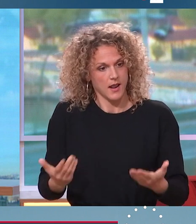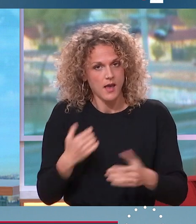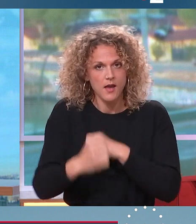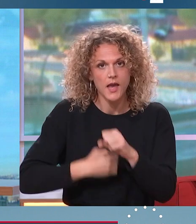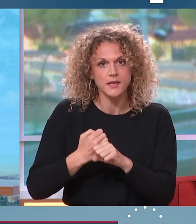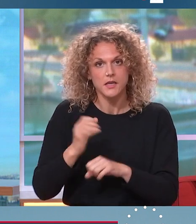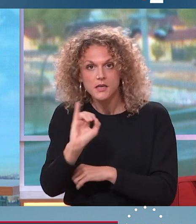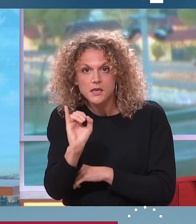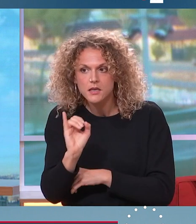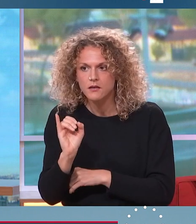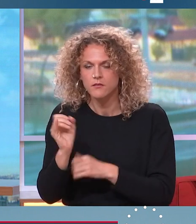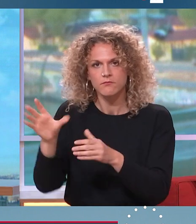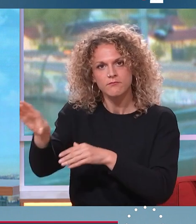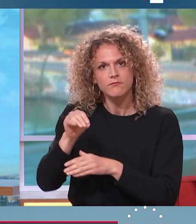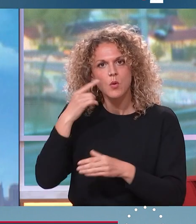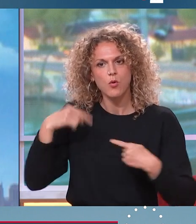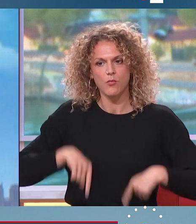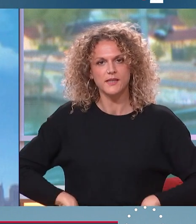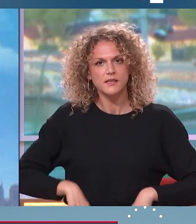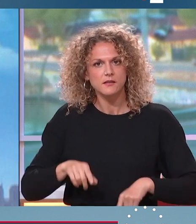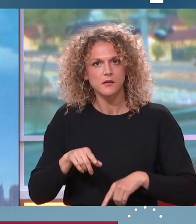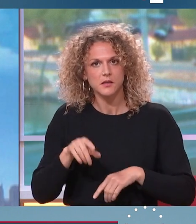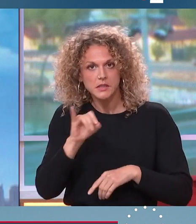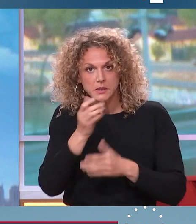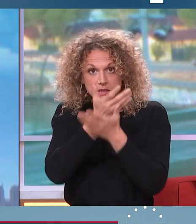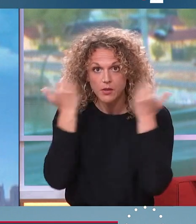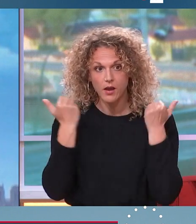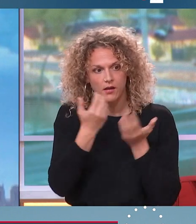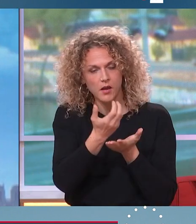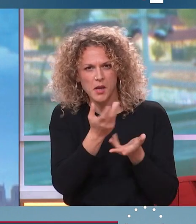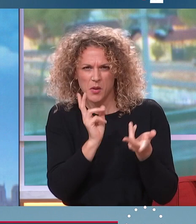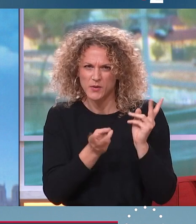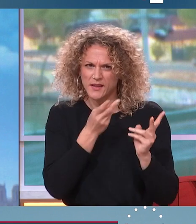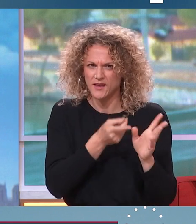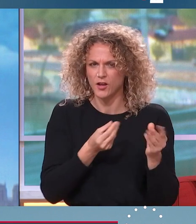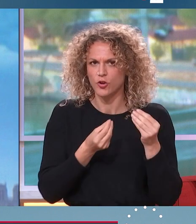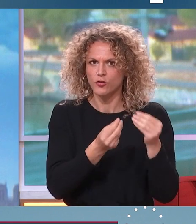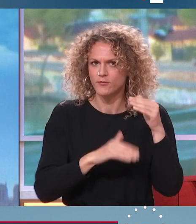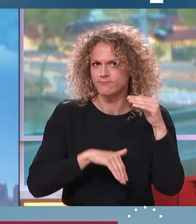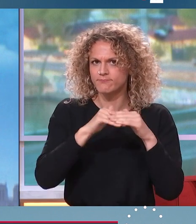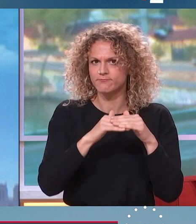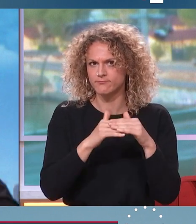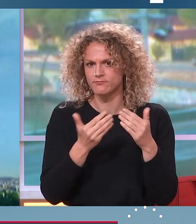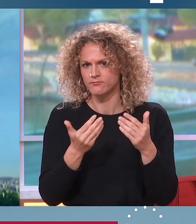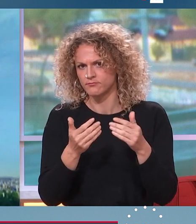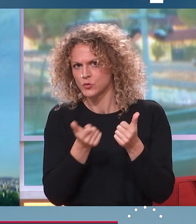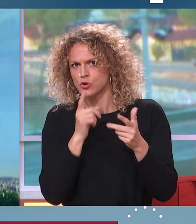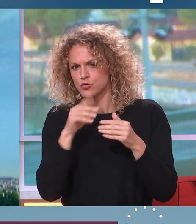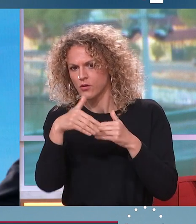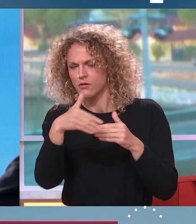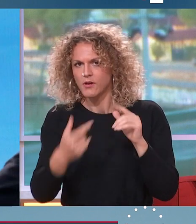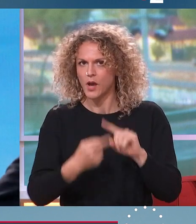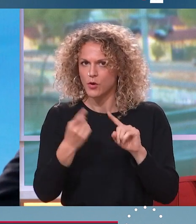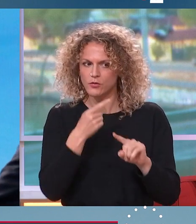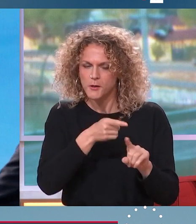qui arriverait à Matignon, qui seraient les membres de son gouvernement. Est-ce que finalement, ce n pas un handicap lorsqu'on est à quelques jours d'une échéance aussi importante ? Pas du tout,